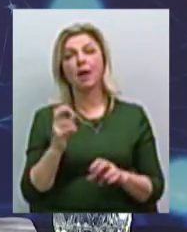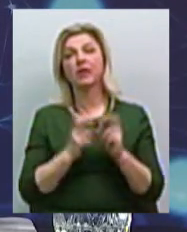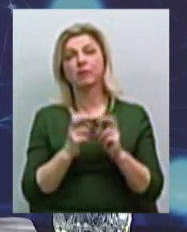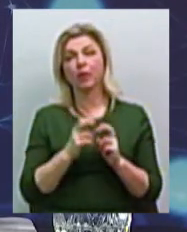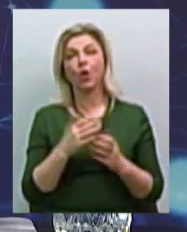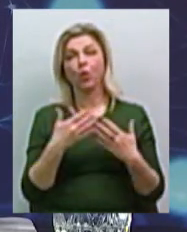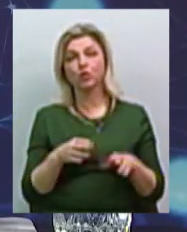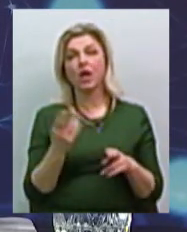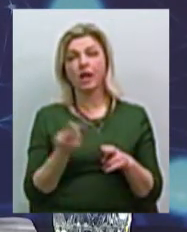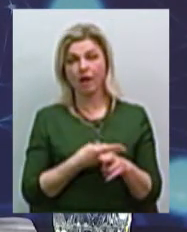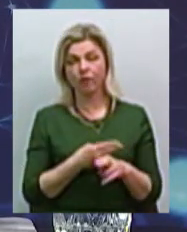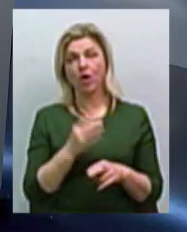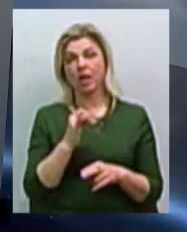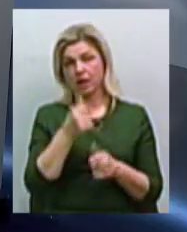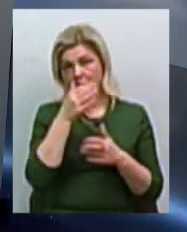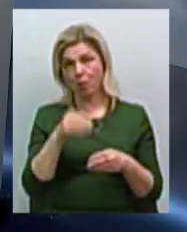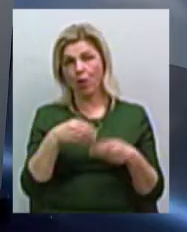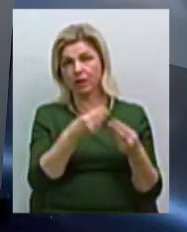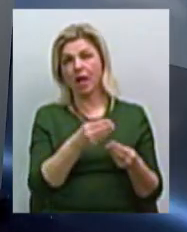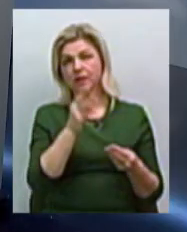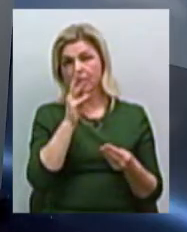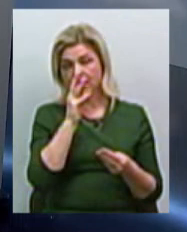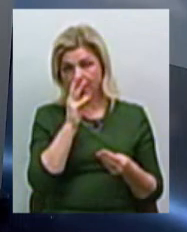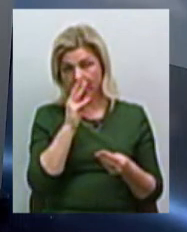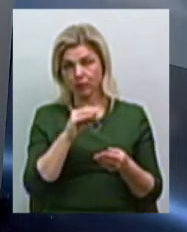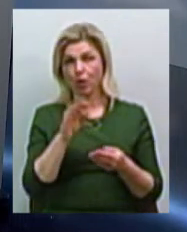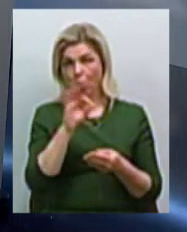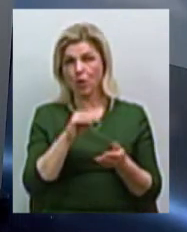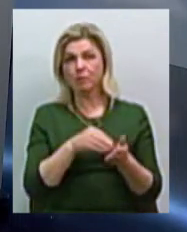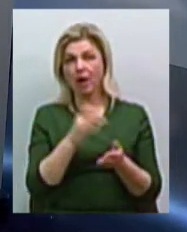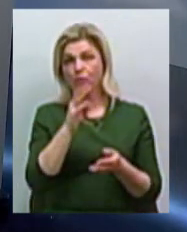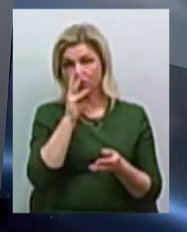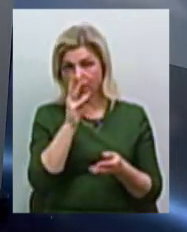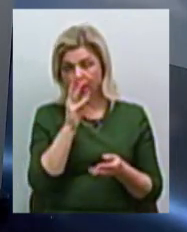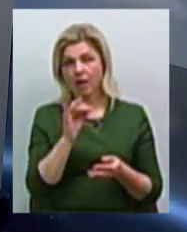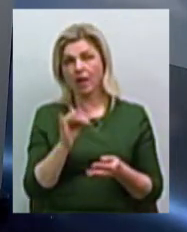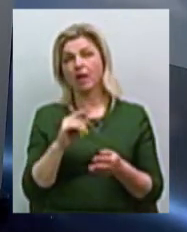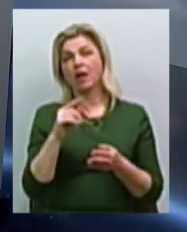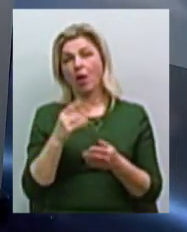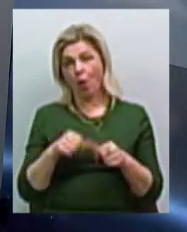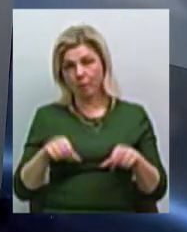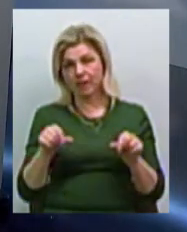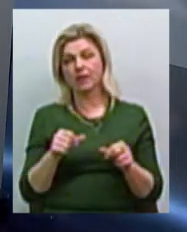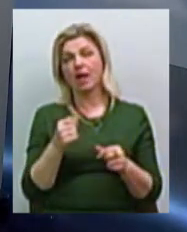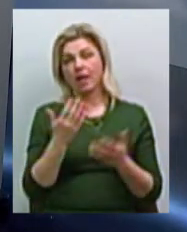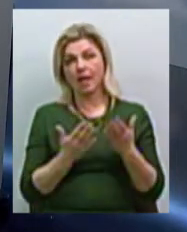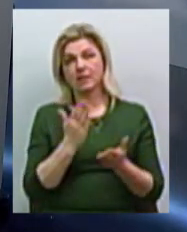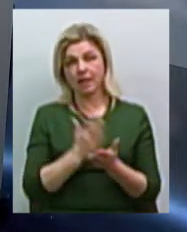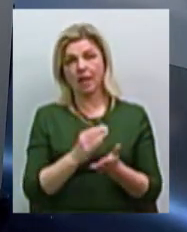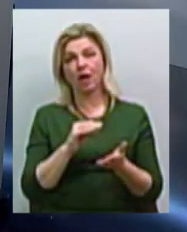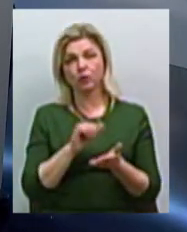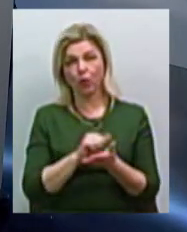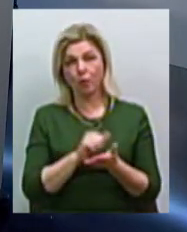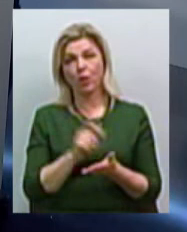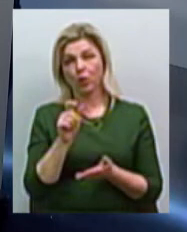і не може видати таку довідку про заробітну плату, комісія розглядає це питання, видає, якщо є певні документи, таку довідку, і людина